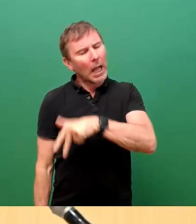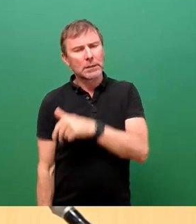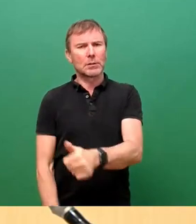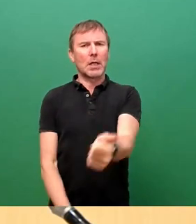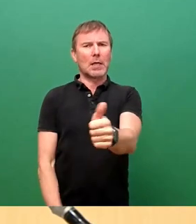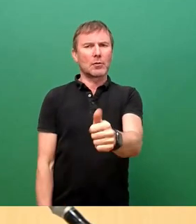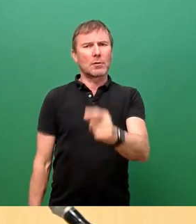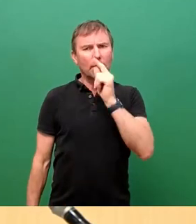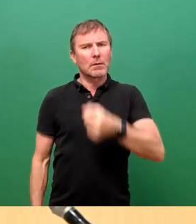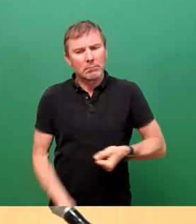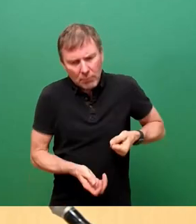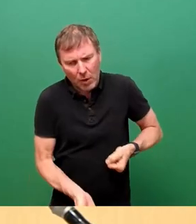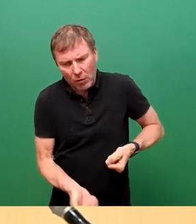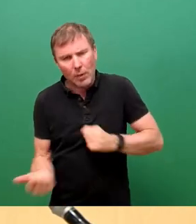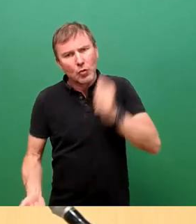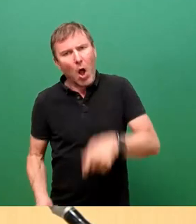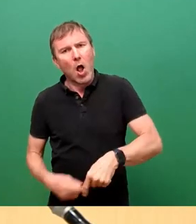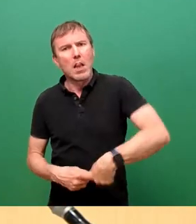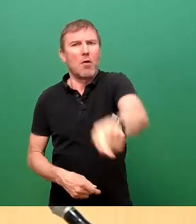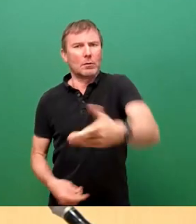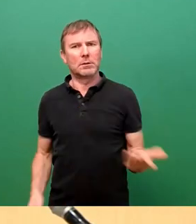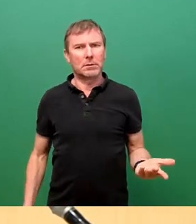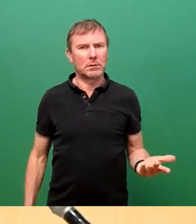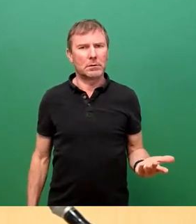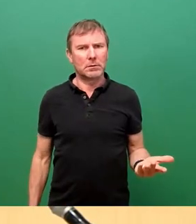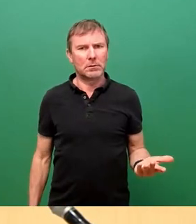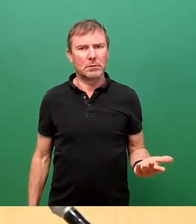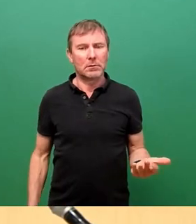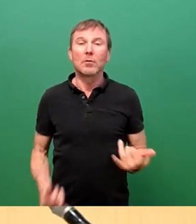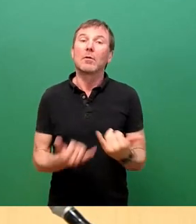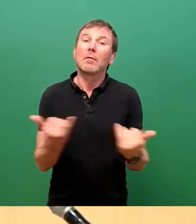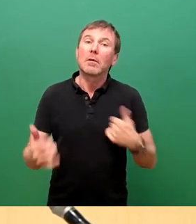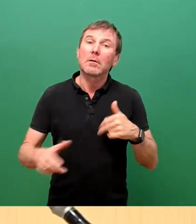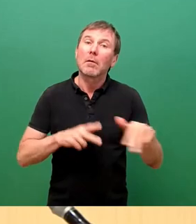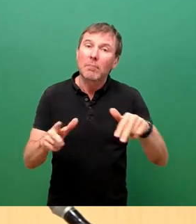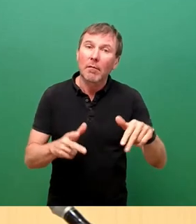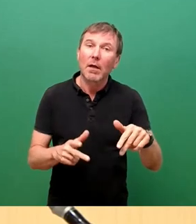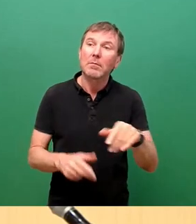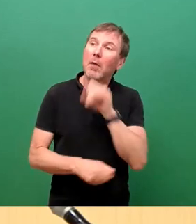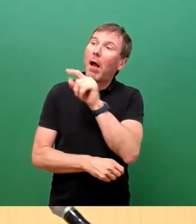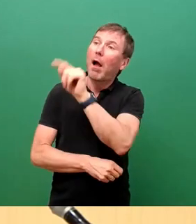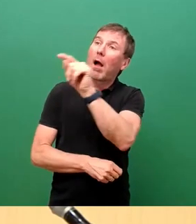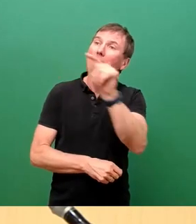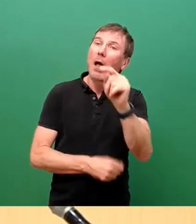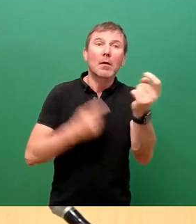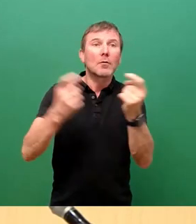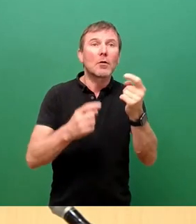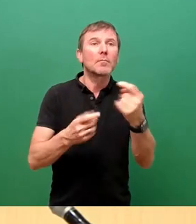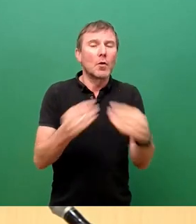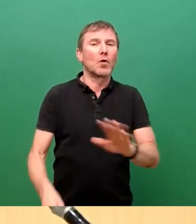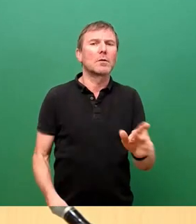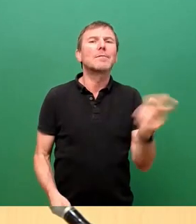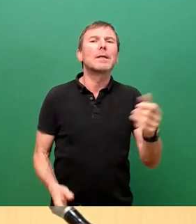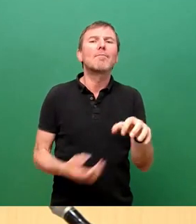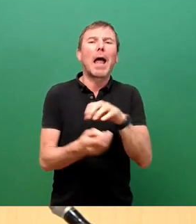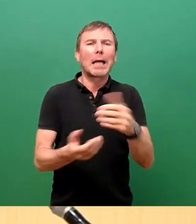Spatenstich ist und wie man auch als Verwaltung mit denen sich abzeichnenden Klagen umgeht und eine Risikoabwägung, was